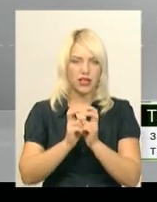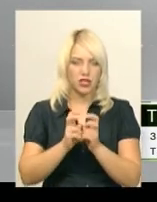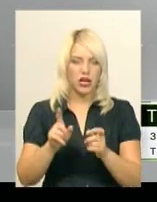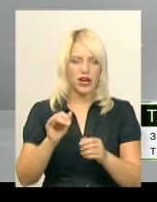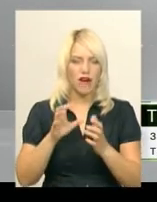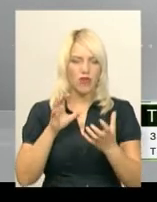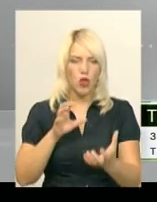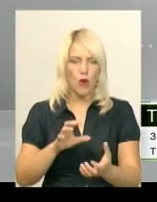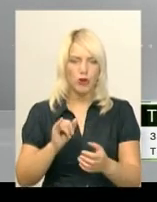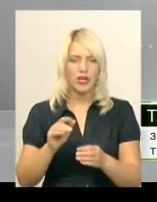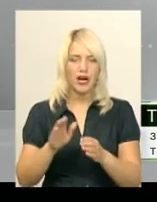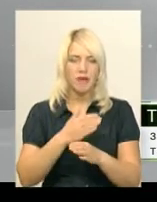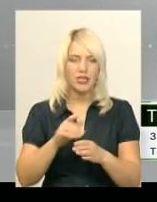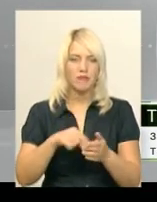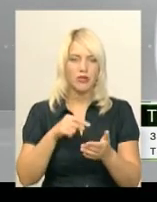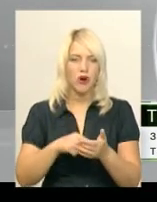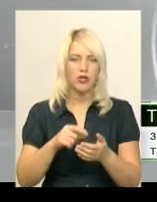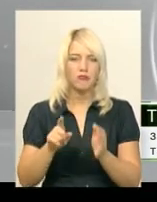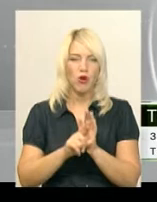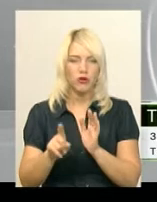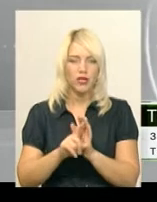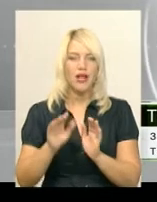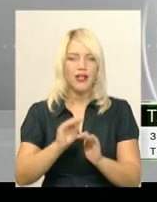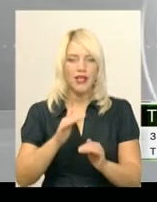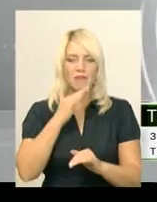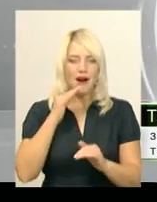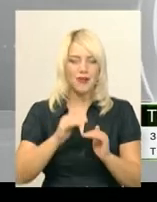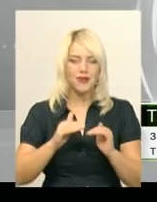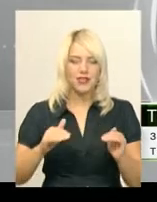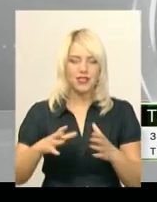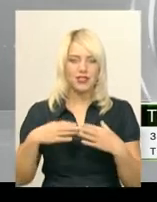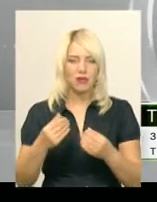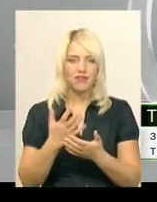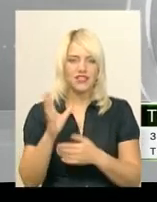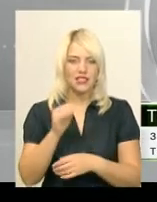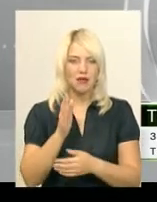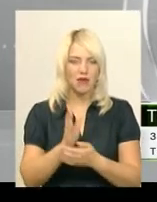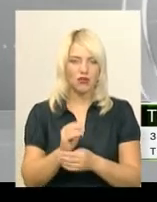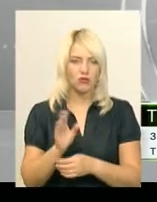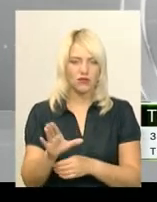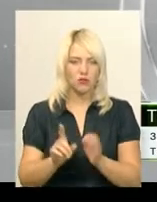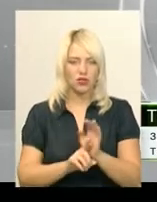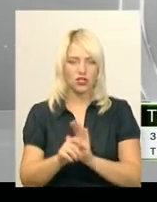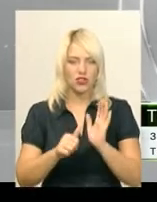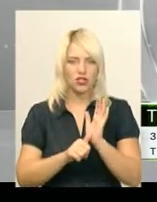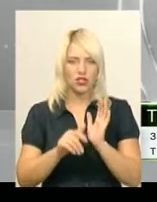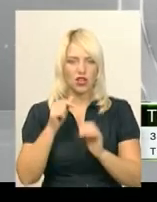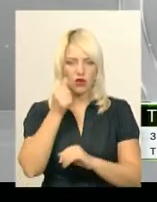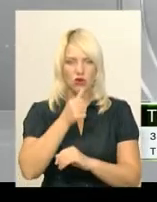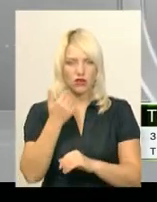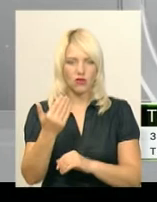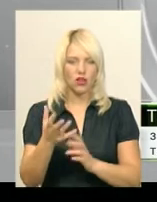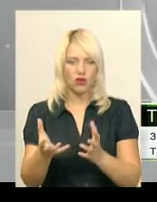автобусах між міського сполучення. Діти з багатоїдних сімей всі мають посвідчення. Починаючи з 6 років вони отримують